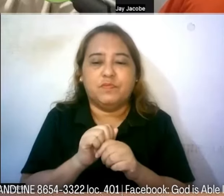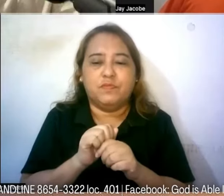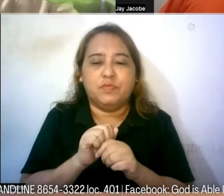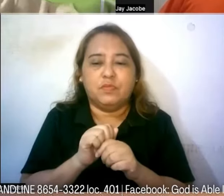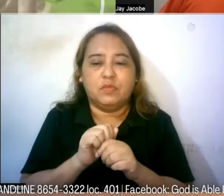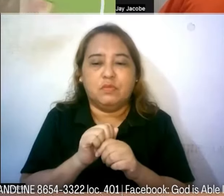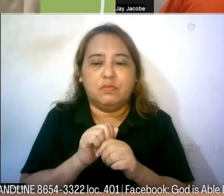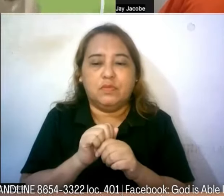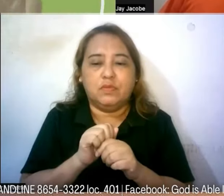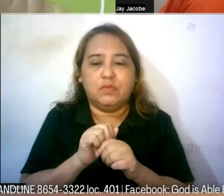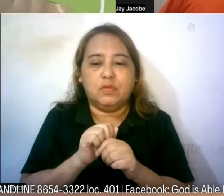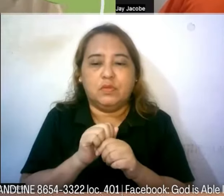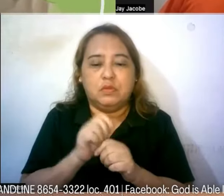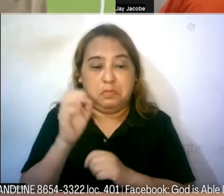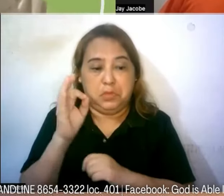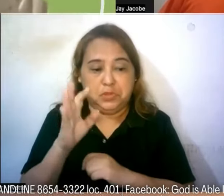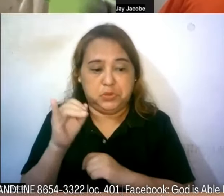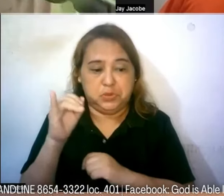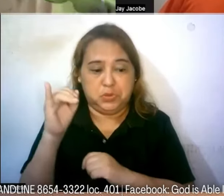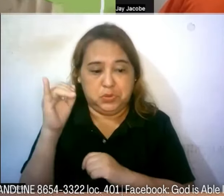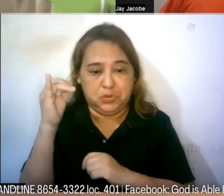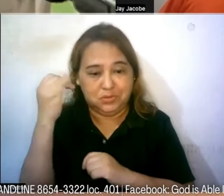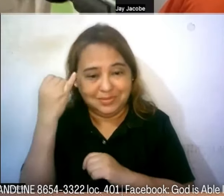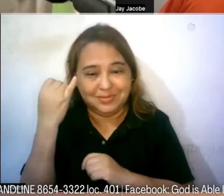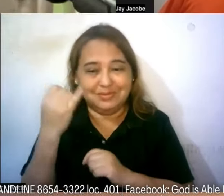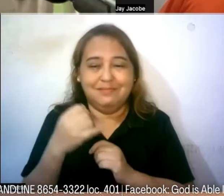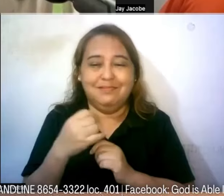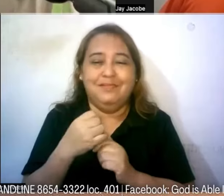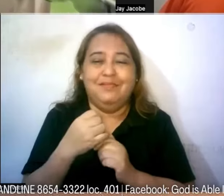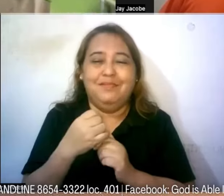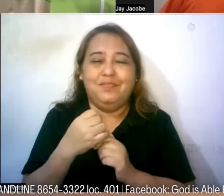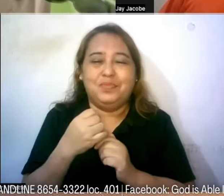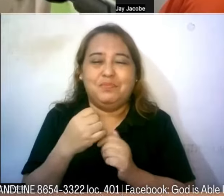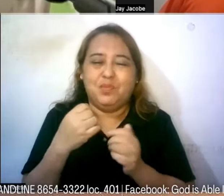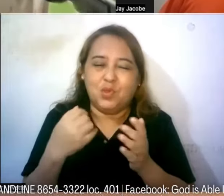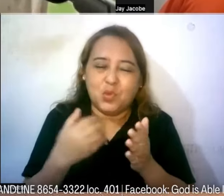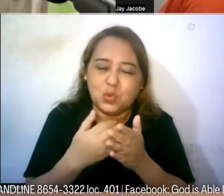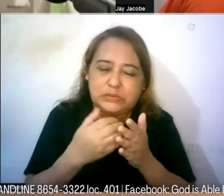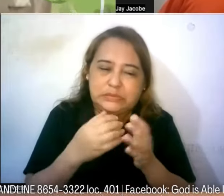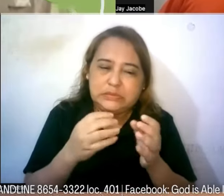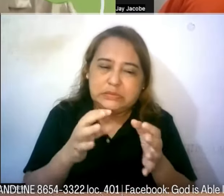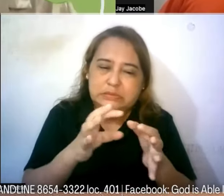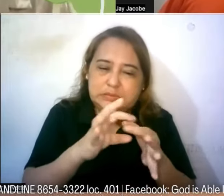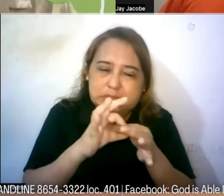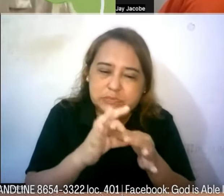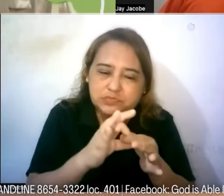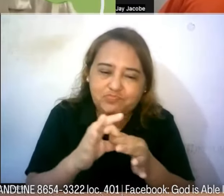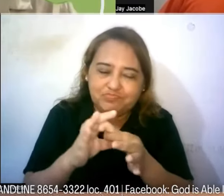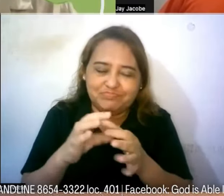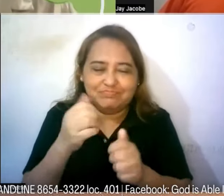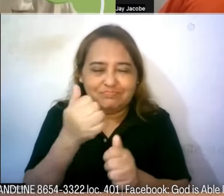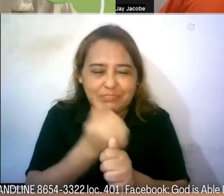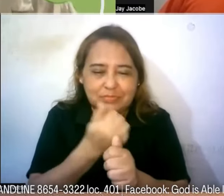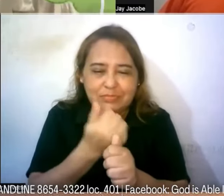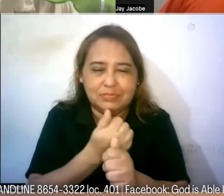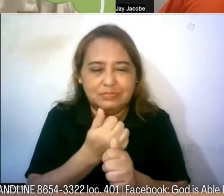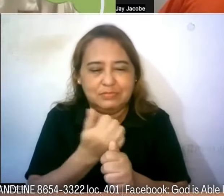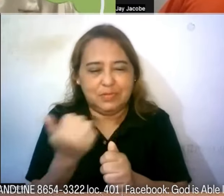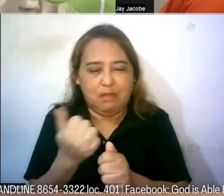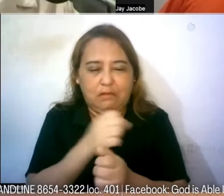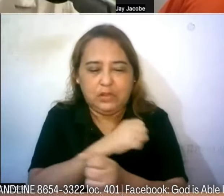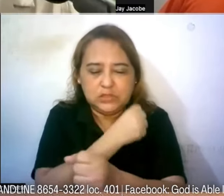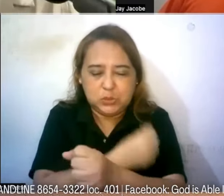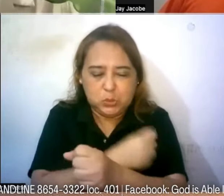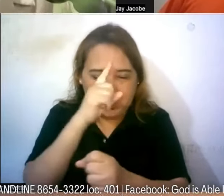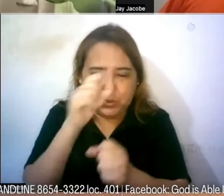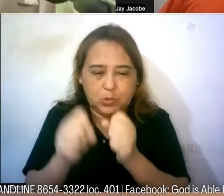case ni Pastor Jay talagang pinagbuklod-buklod nilapit-lapit closer relationship with each other closer and stronger faith in